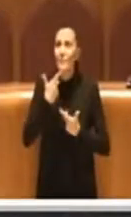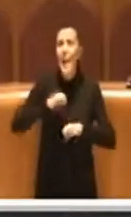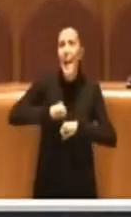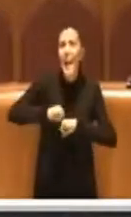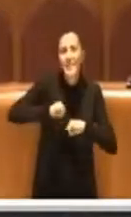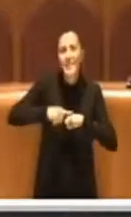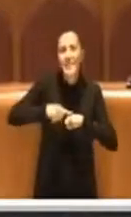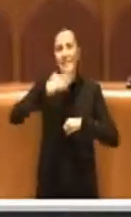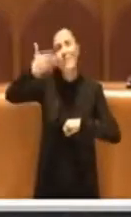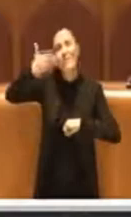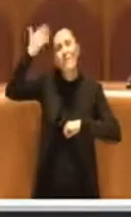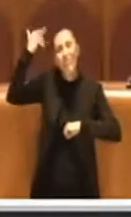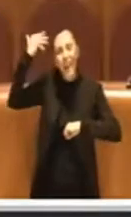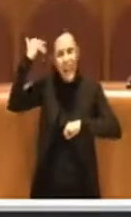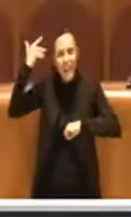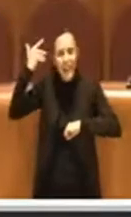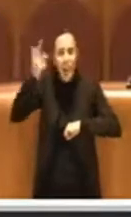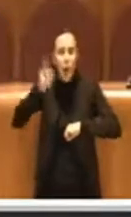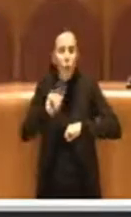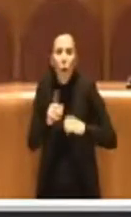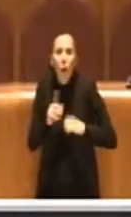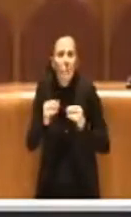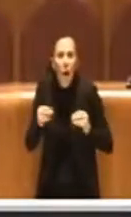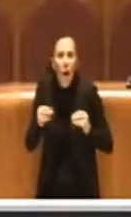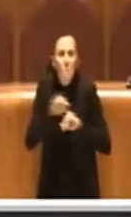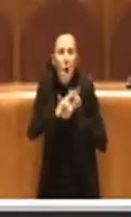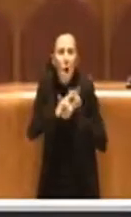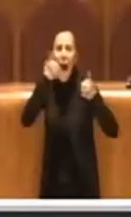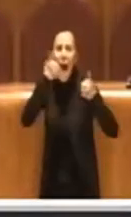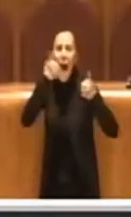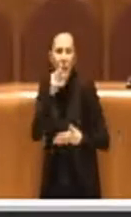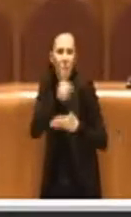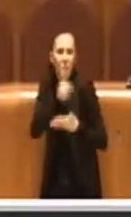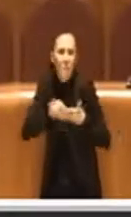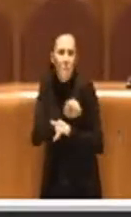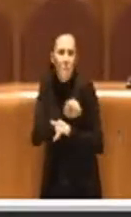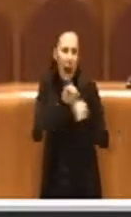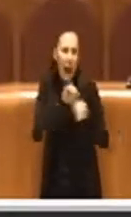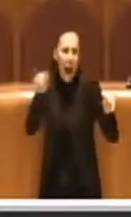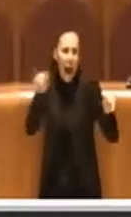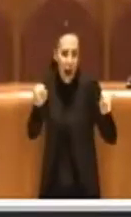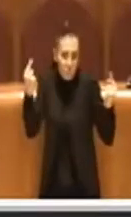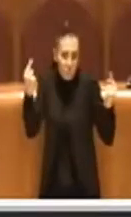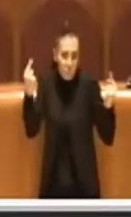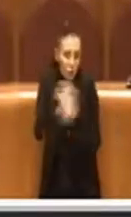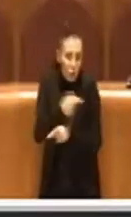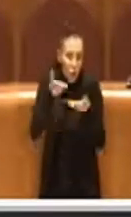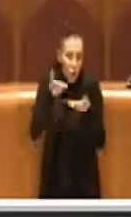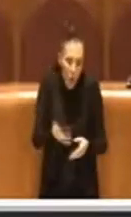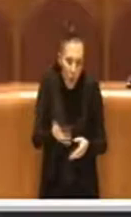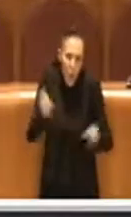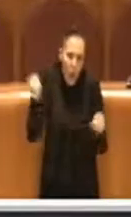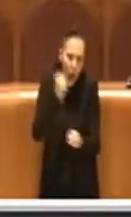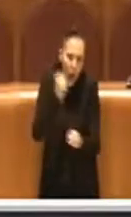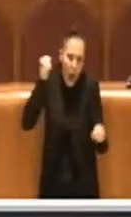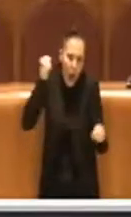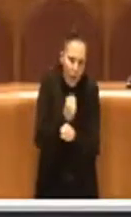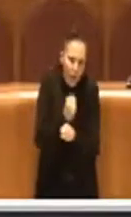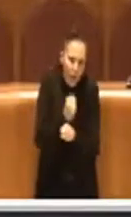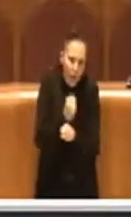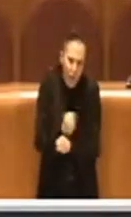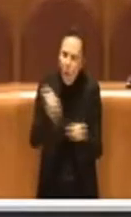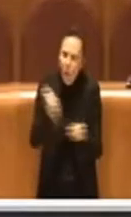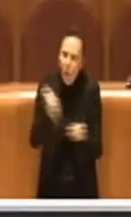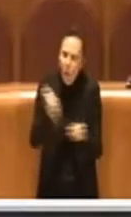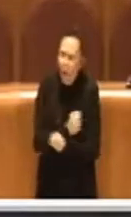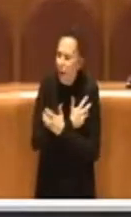precedenti era proprio non pervenuto, non si votavano proprio. Qui probabilmente la mole di lavoro che è stato fatto è talmente